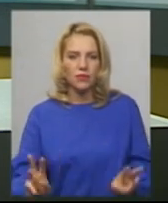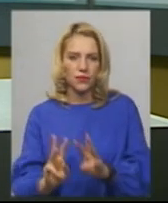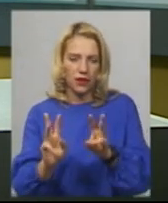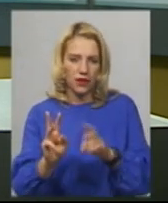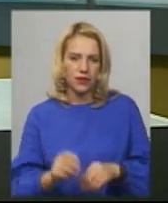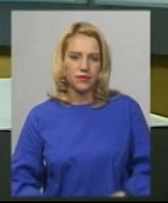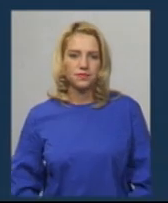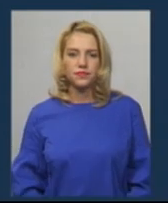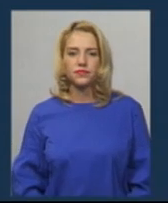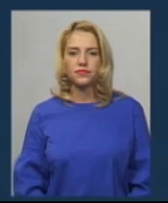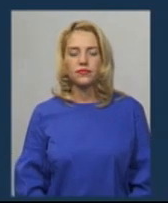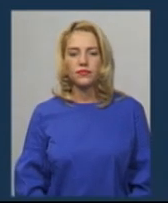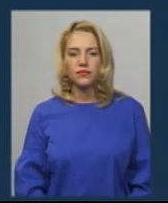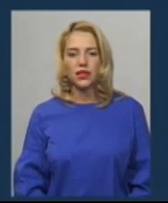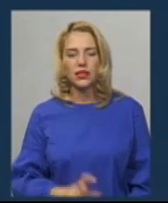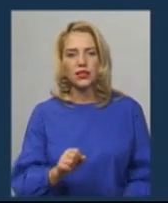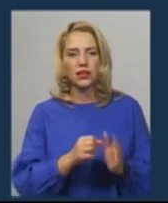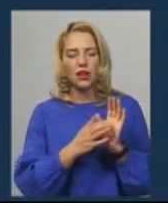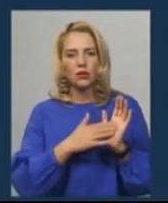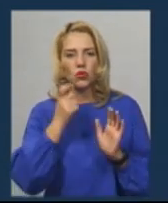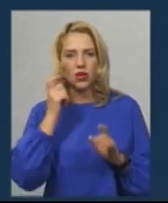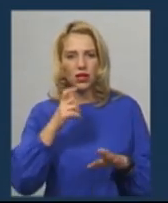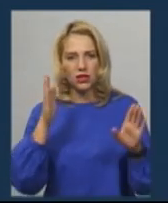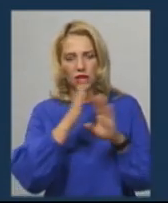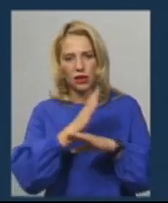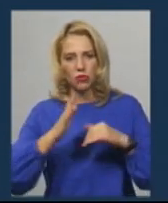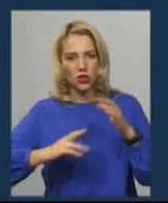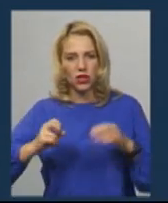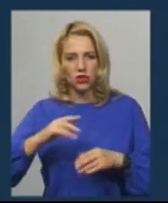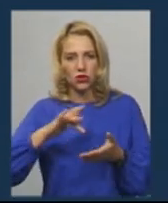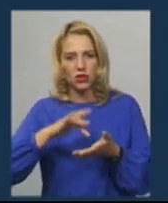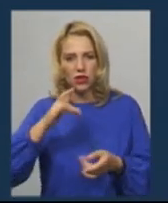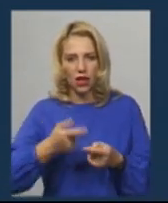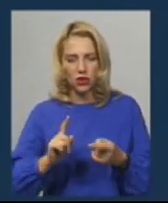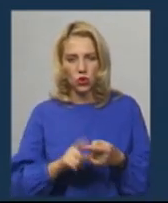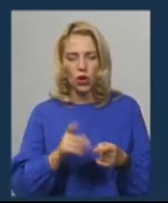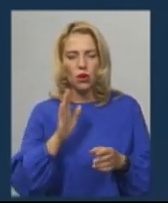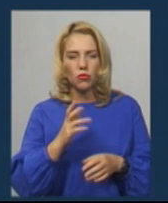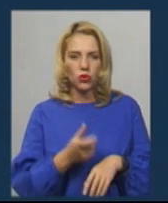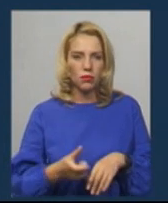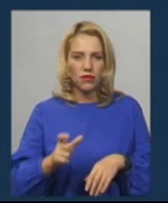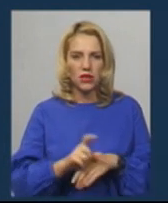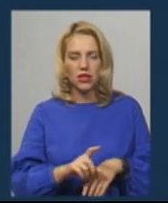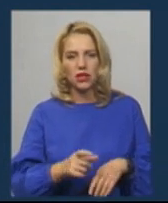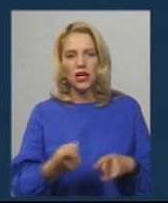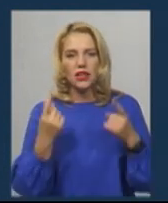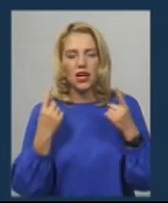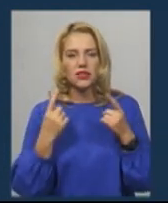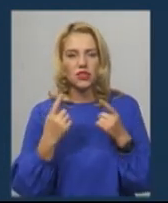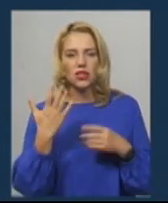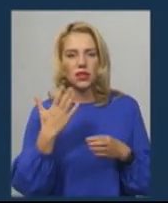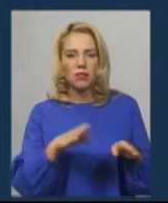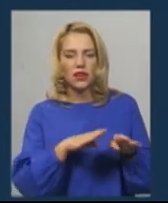Греченюк. За даними Українського гідрометеорологічного центру, переважатиме надзвичайний п'ятий клас пожежної